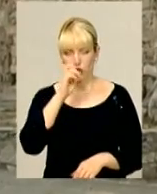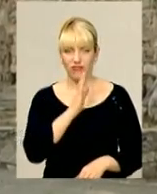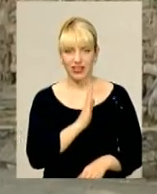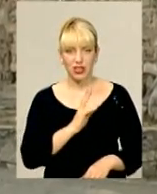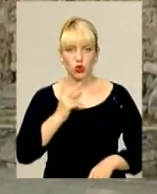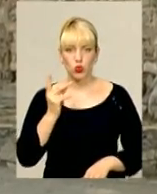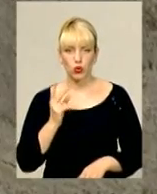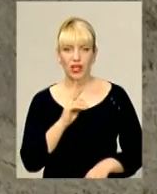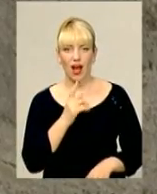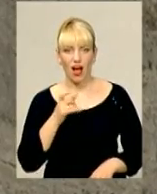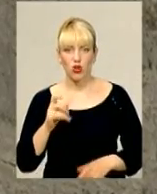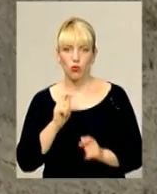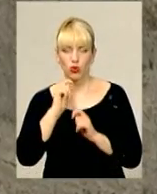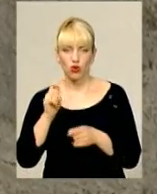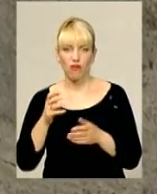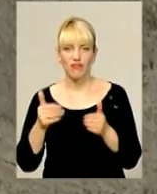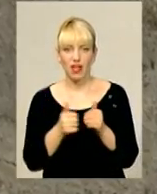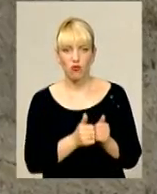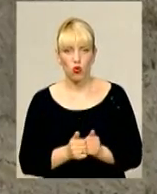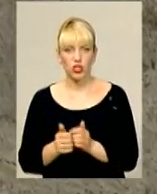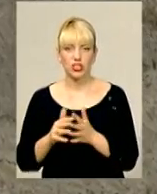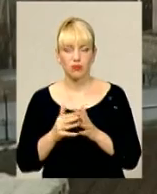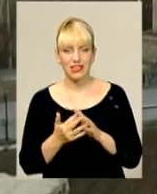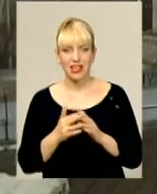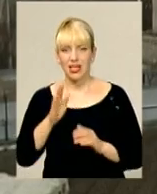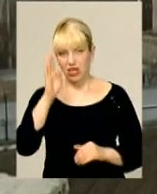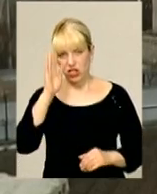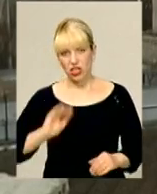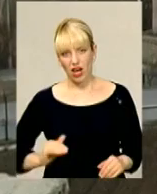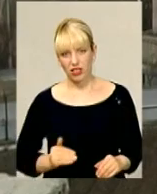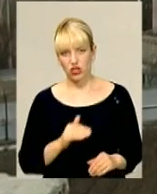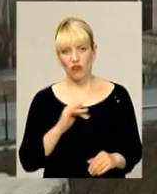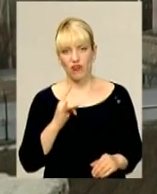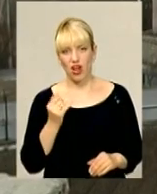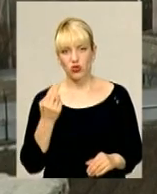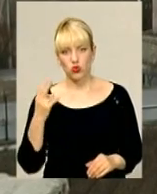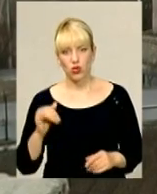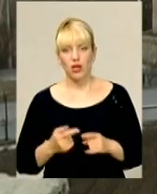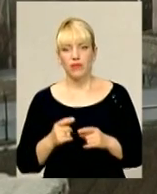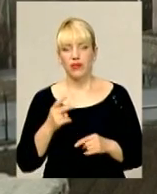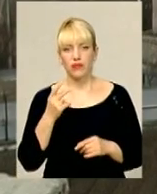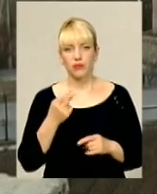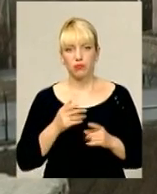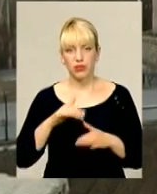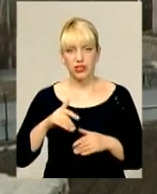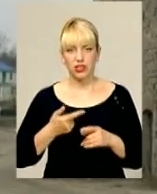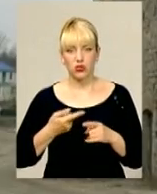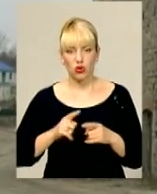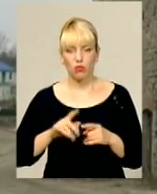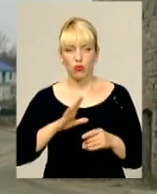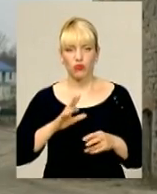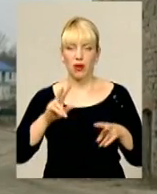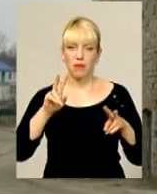Ягайло подарував його разом з навколишніми селами шляхтичу Петруша Францю. В 1443 році Сатанів набув статуси